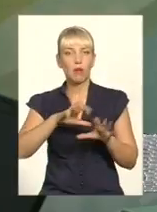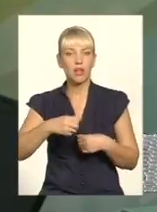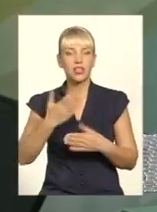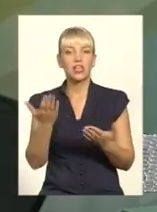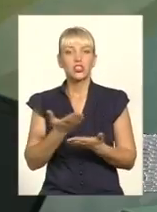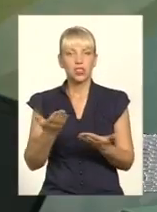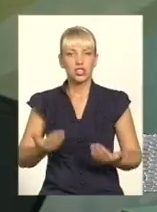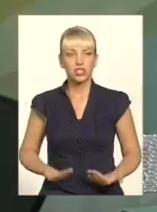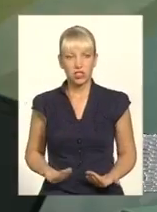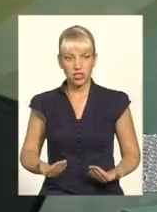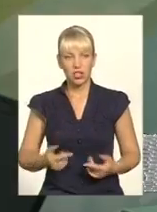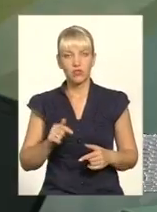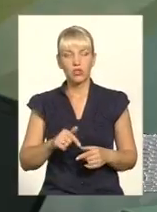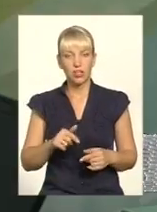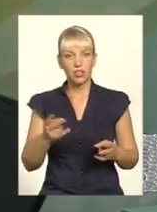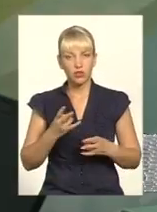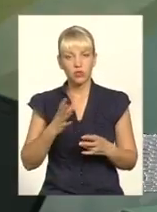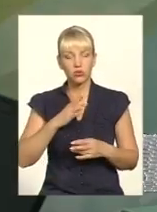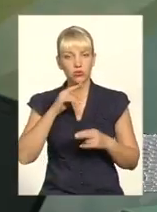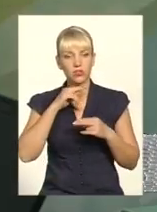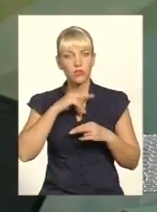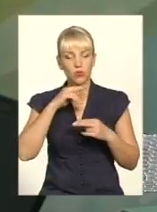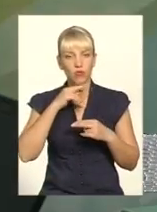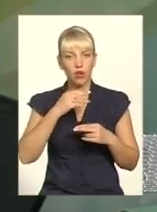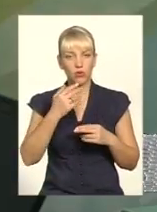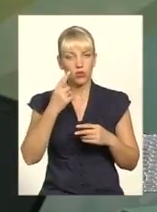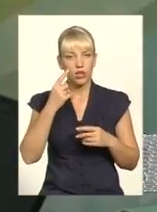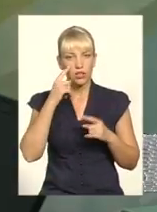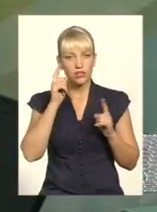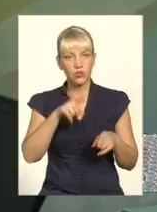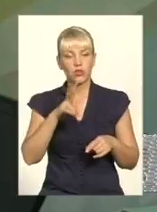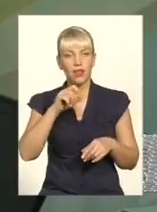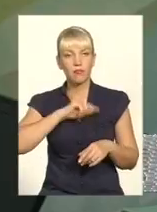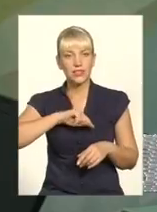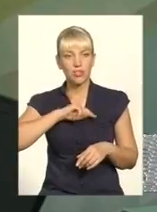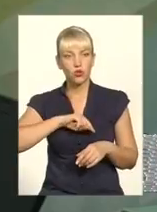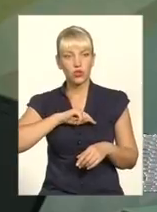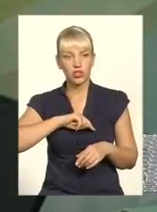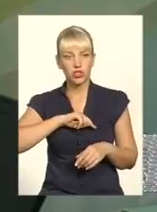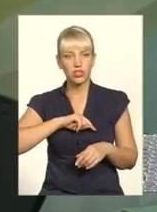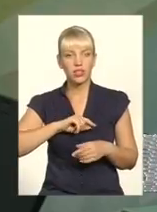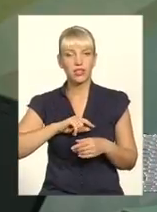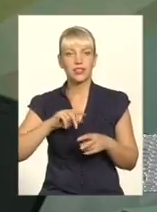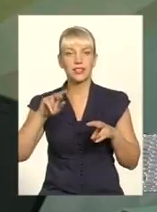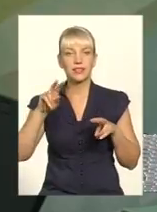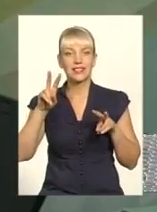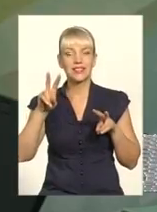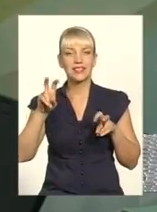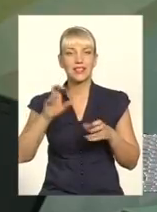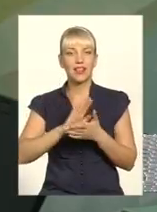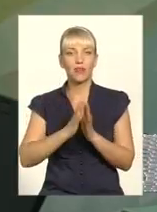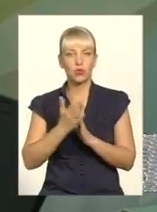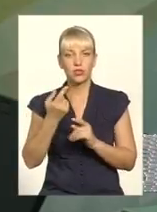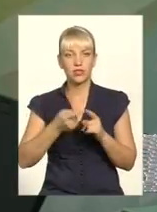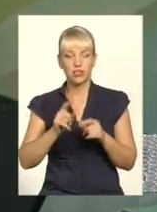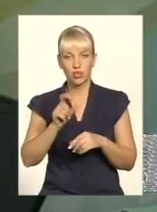Але в цьому плані я би хотіла звернути увагу на психологічний, психіатричний статус даних осіб. На жаль,